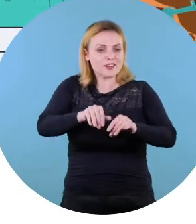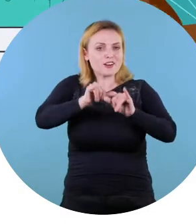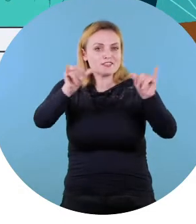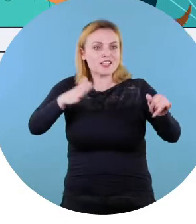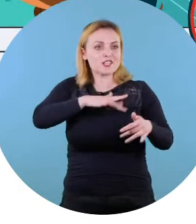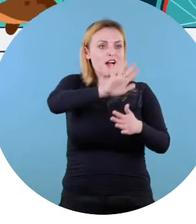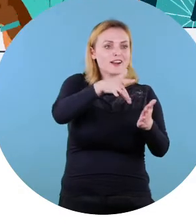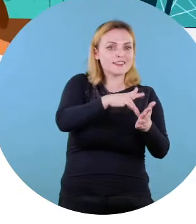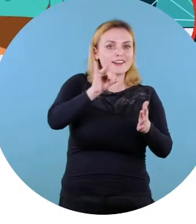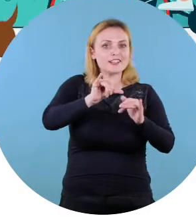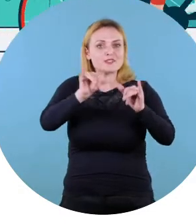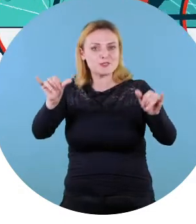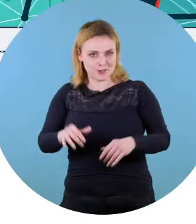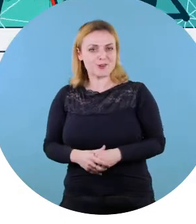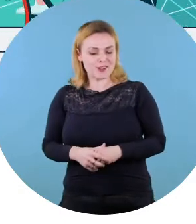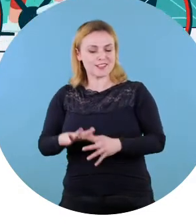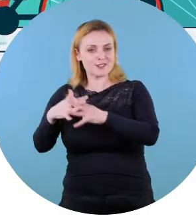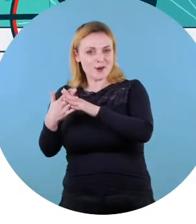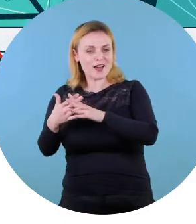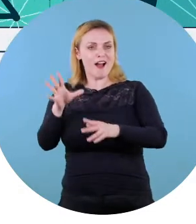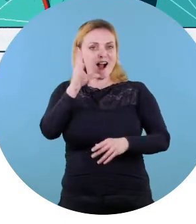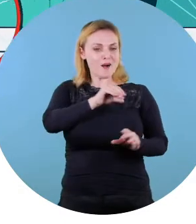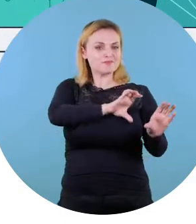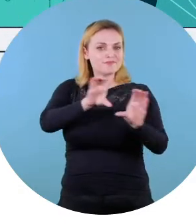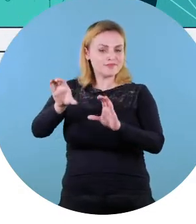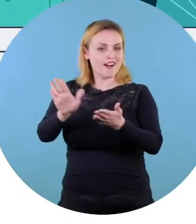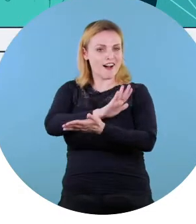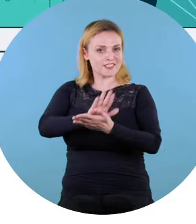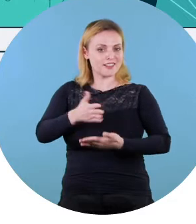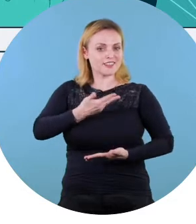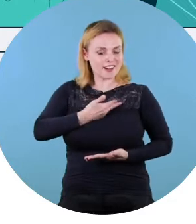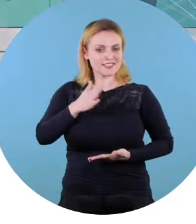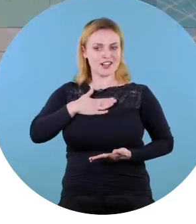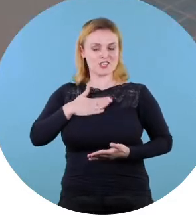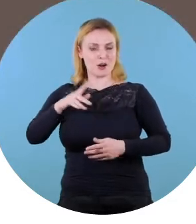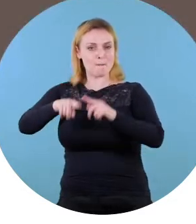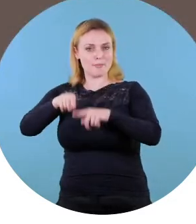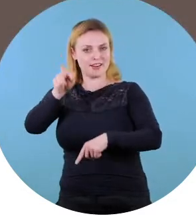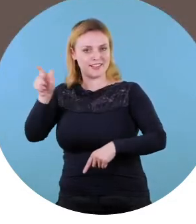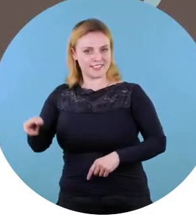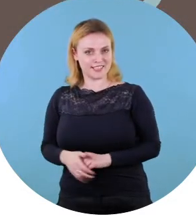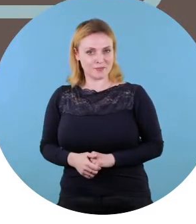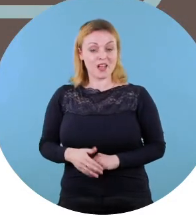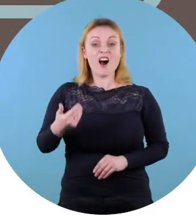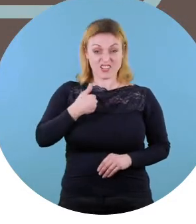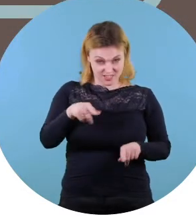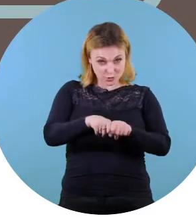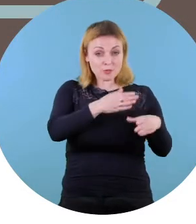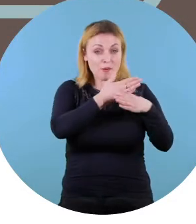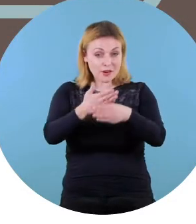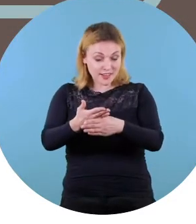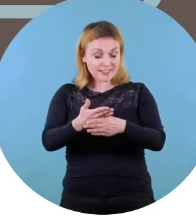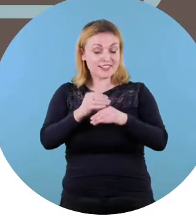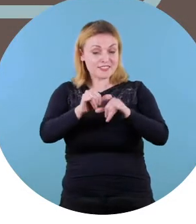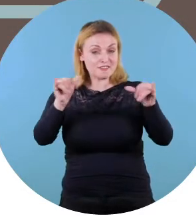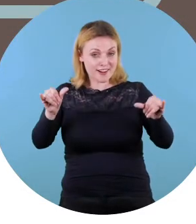обустроить наши города и села и обеспечить более комфортную среду обитания для нас и для наших близких. Хотели бы вы помочь